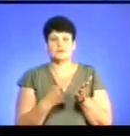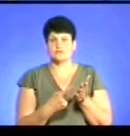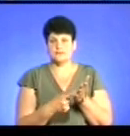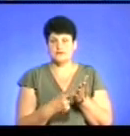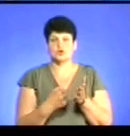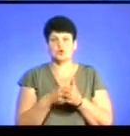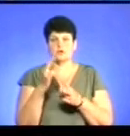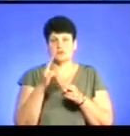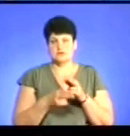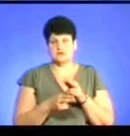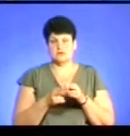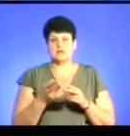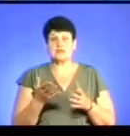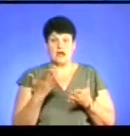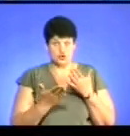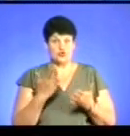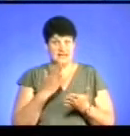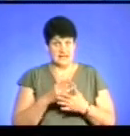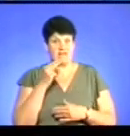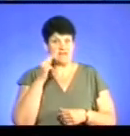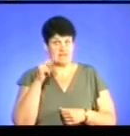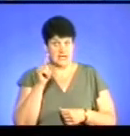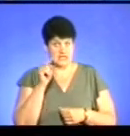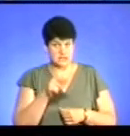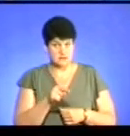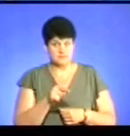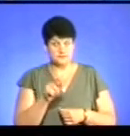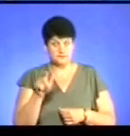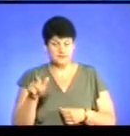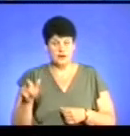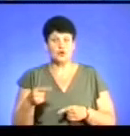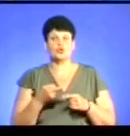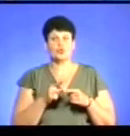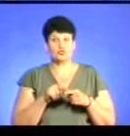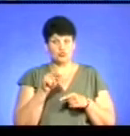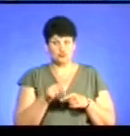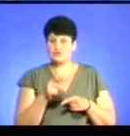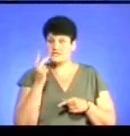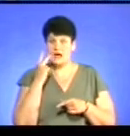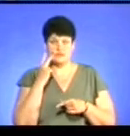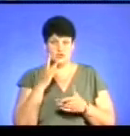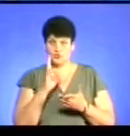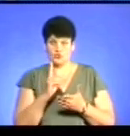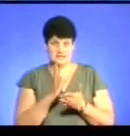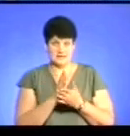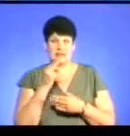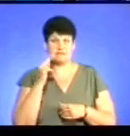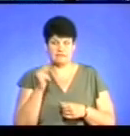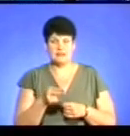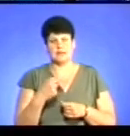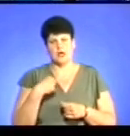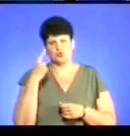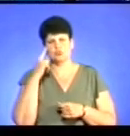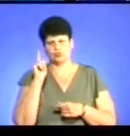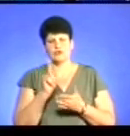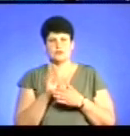завершення. І якщо є винні, а тут інцидент був, то в інциденті завжди хтось є, хто це провокує. Я думаю, що вони